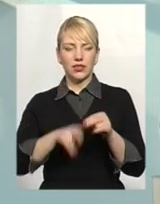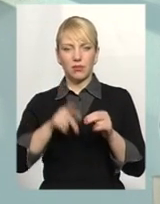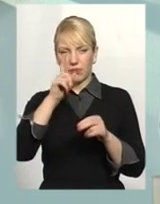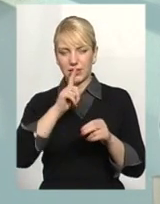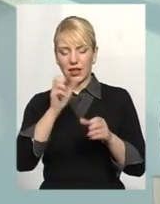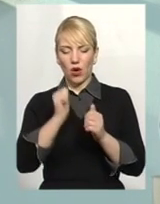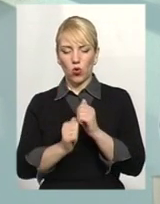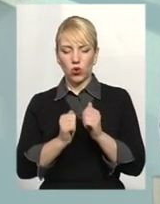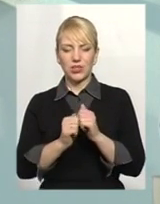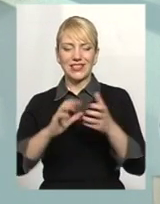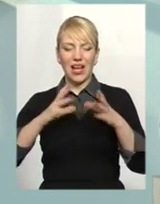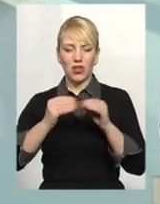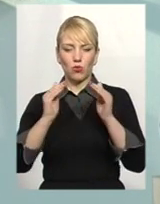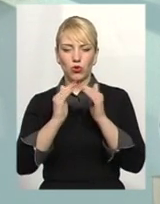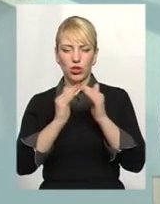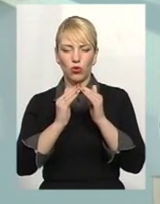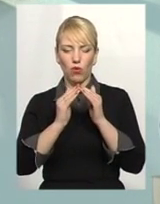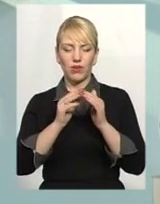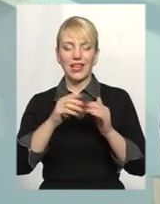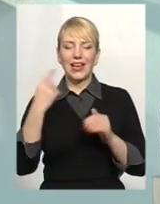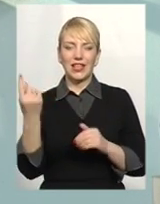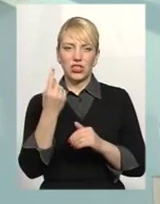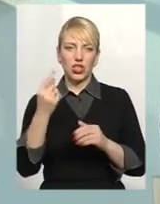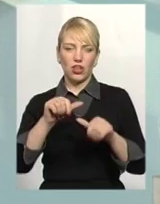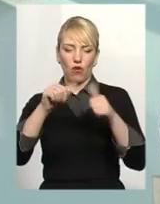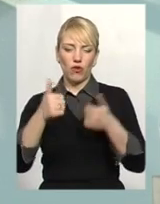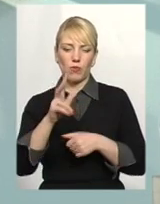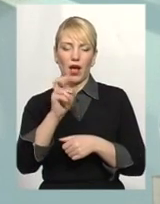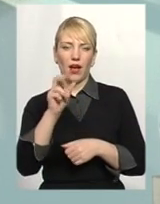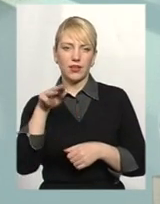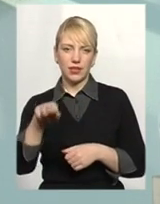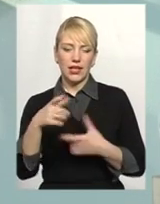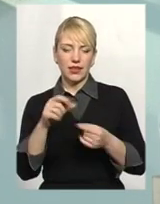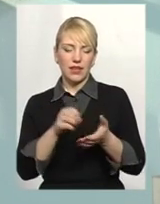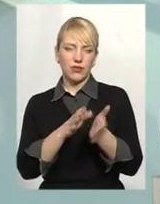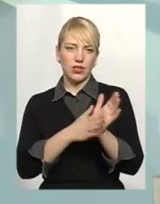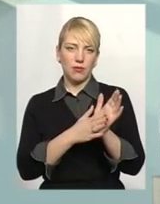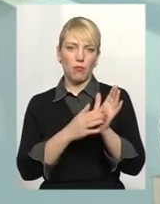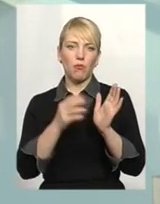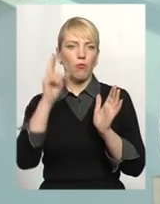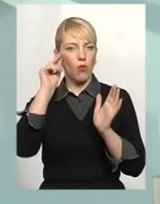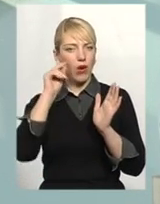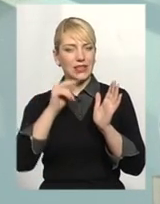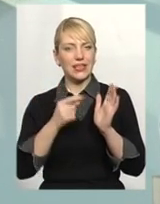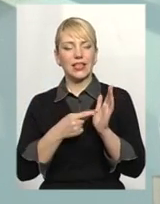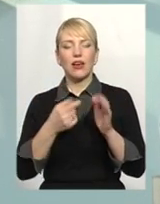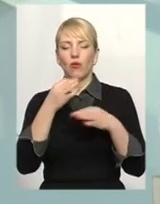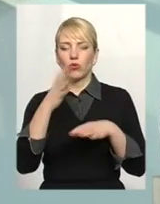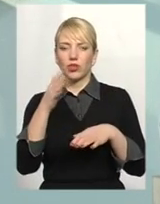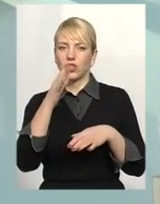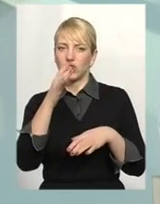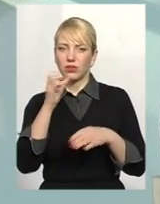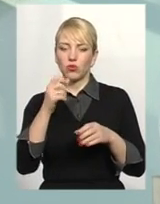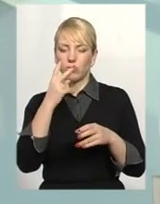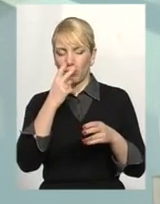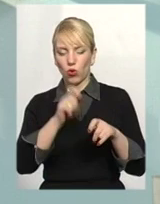загальнобудинковий лічильник оформляємо акт, в якому вказуємо показники. Тобто, він в будь-який час може